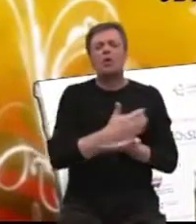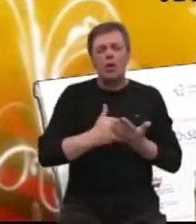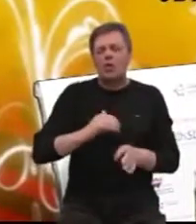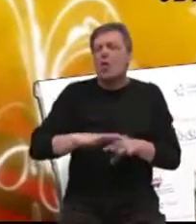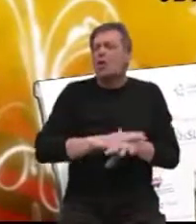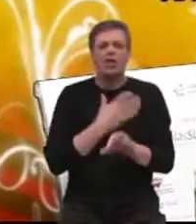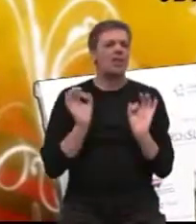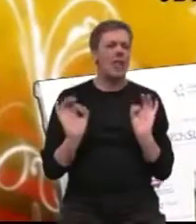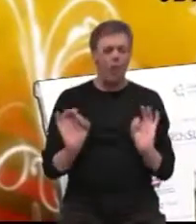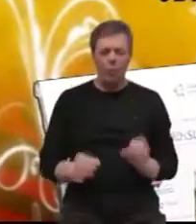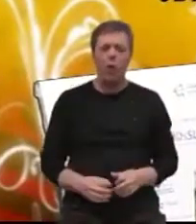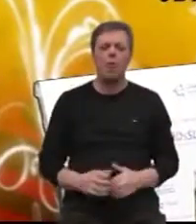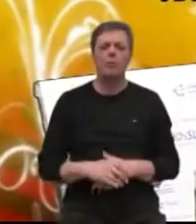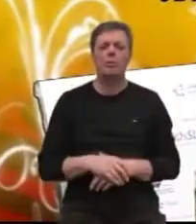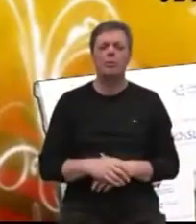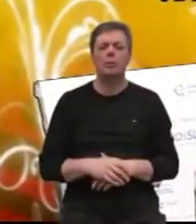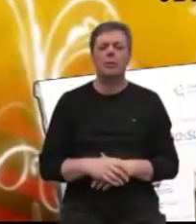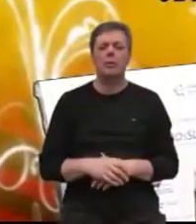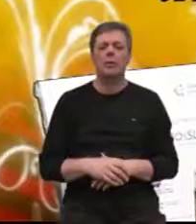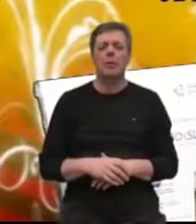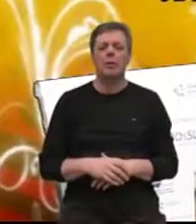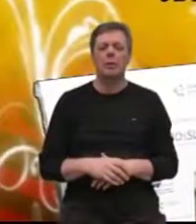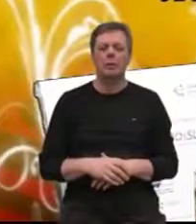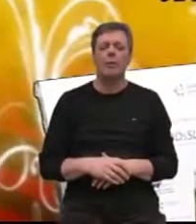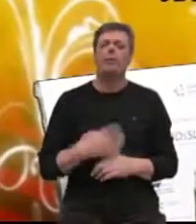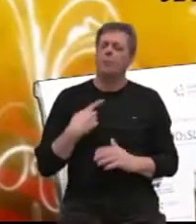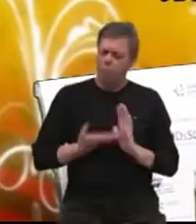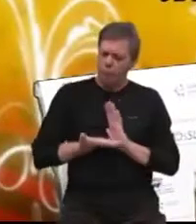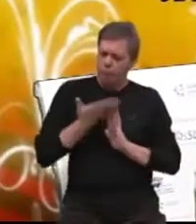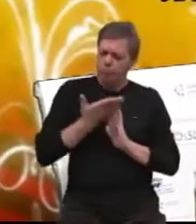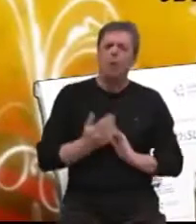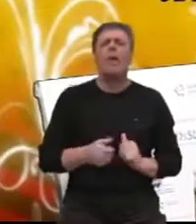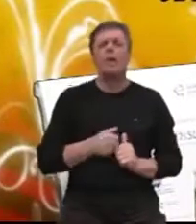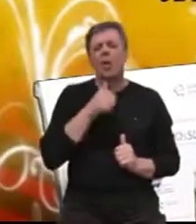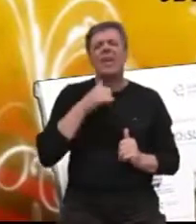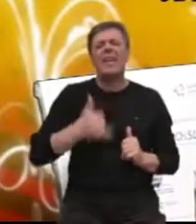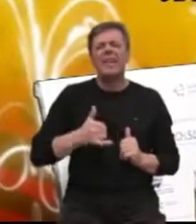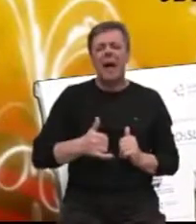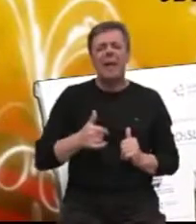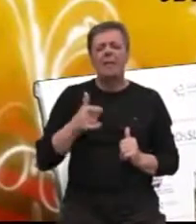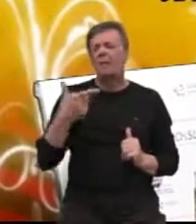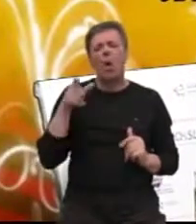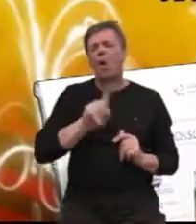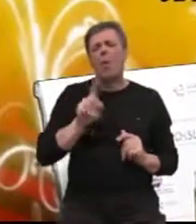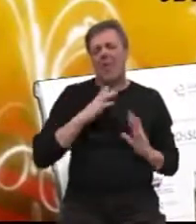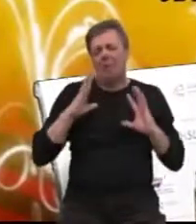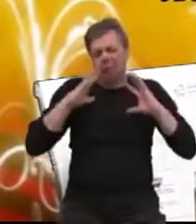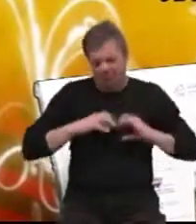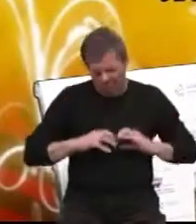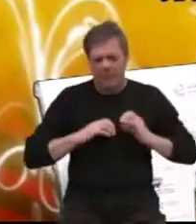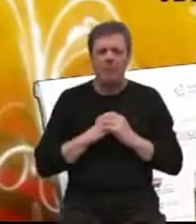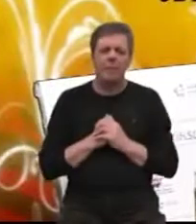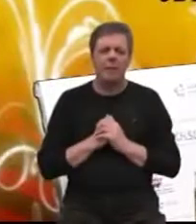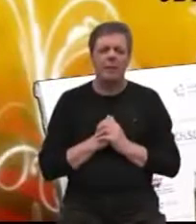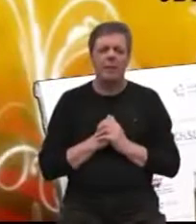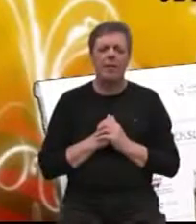osjećat se dobro, dobro, potentno i da nas to ne deprimira. Zapravo, znate šta ono